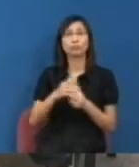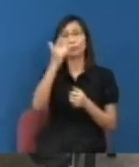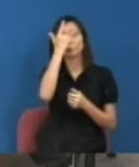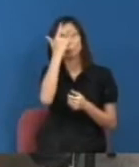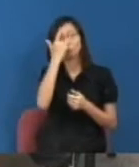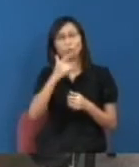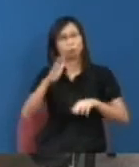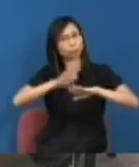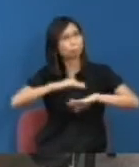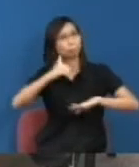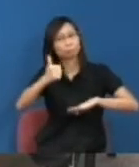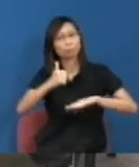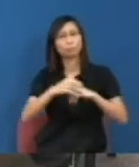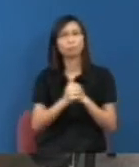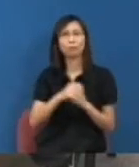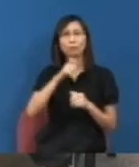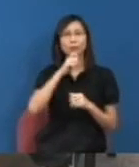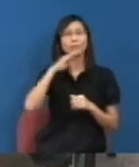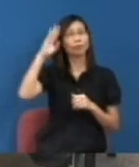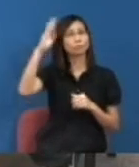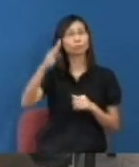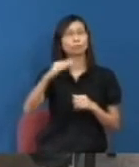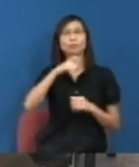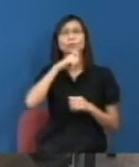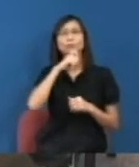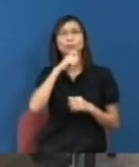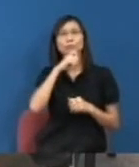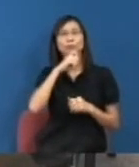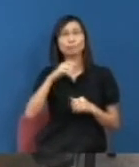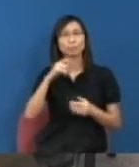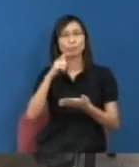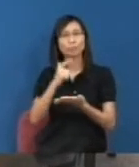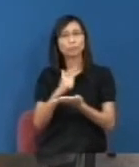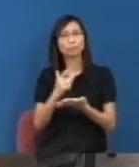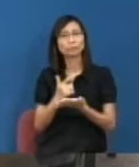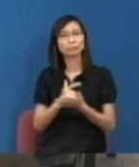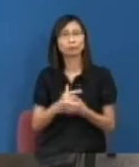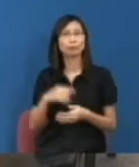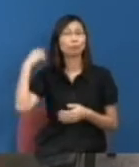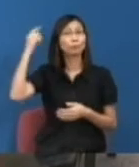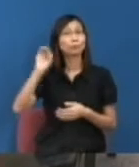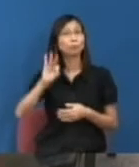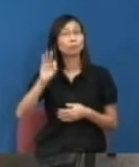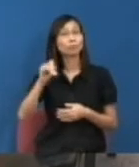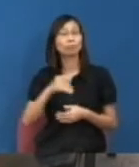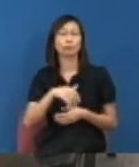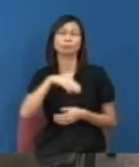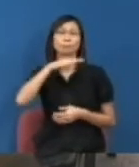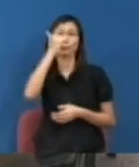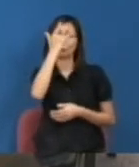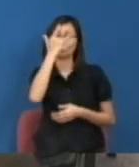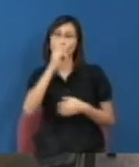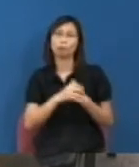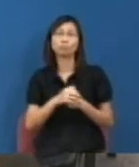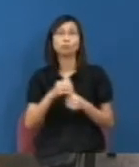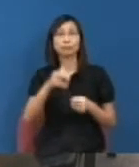餘亦都有一個很不現實的考慮法國和德國他們全部都用公帑但他